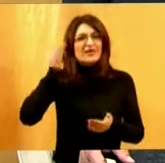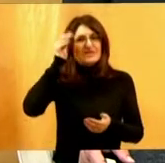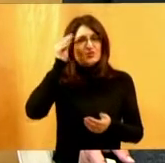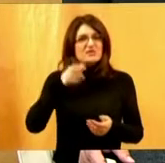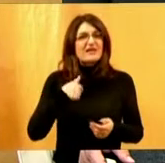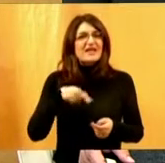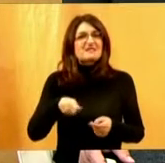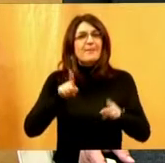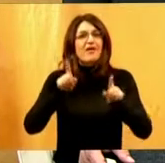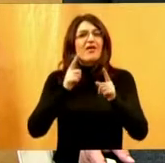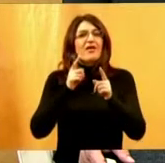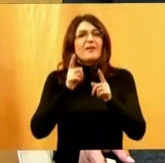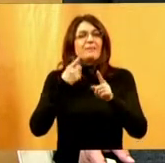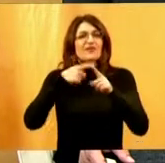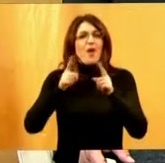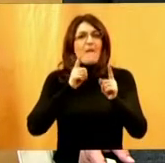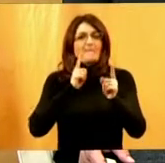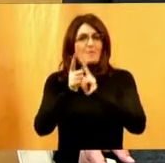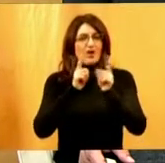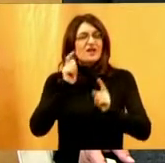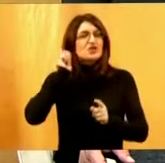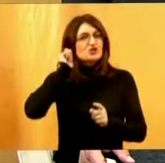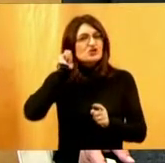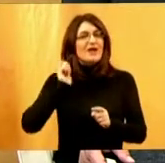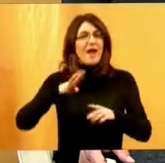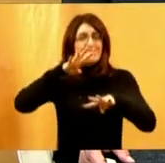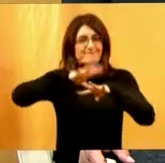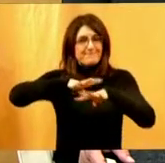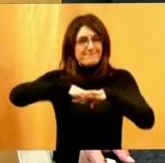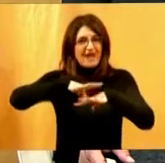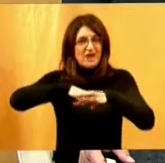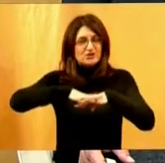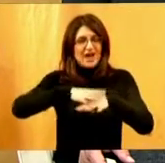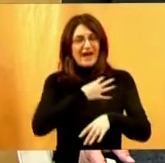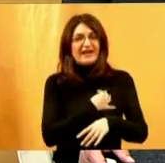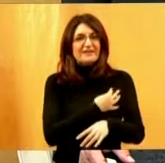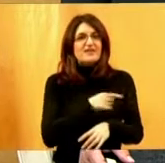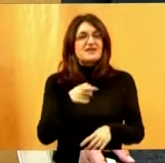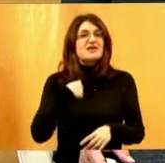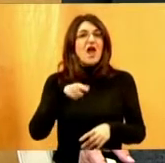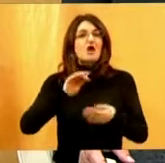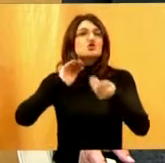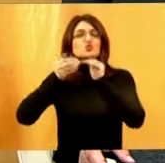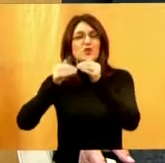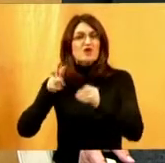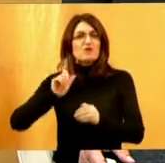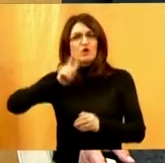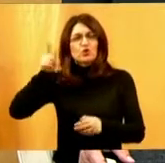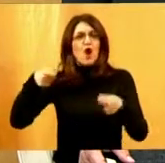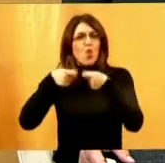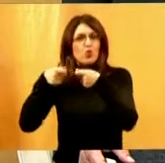pokreta mreže žena s invaliditetom Hrvatske i surađujem sa drugim udrugama osoba s